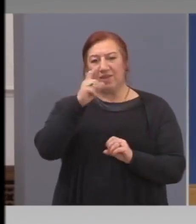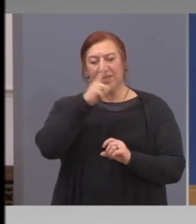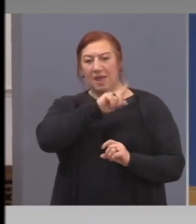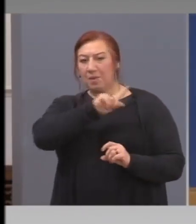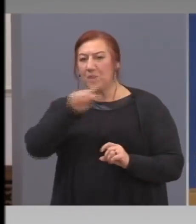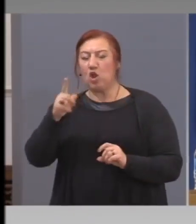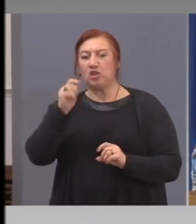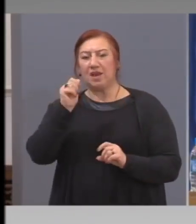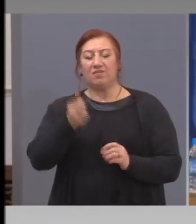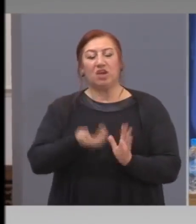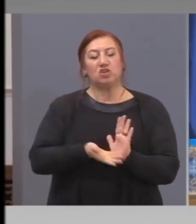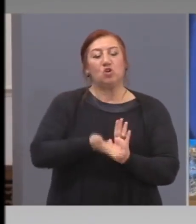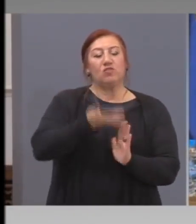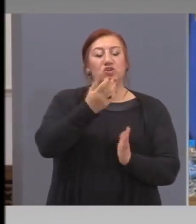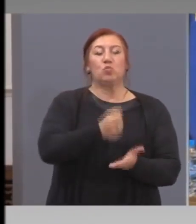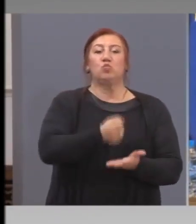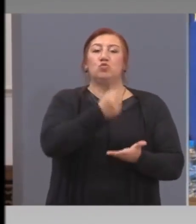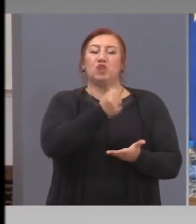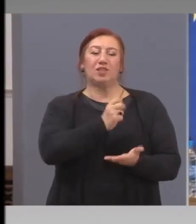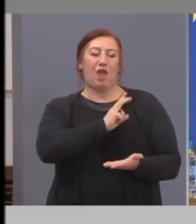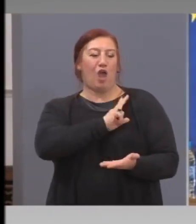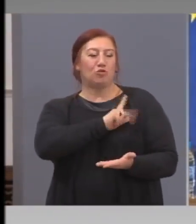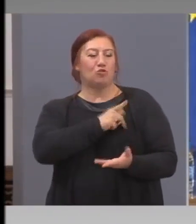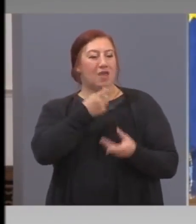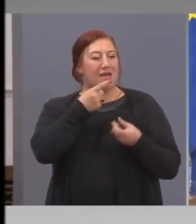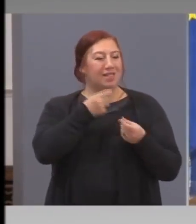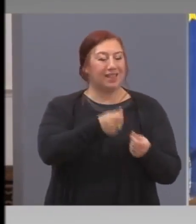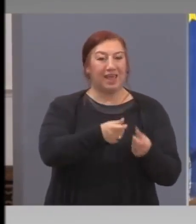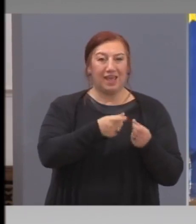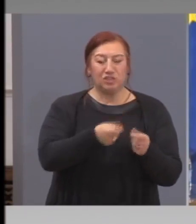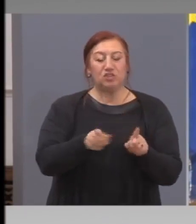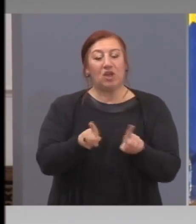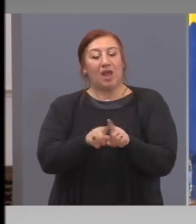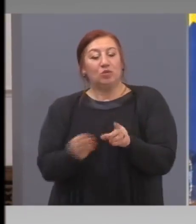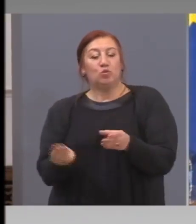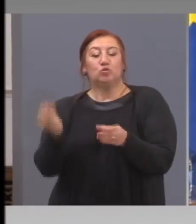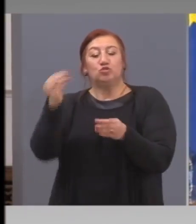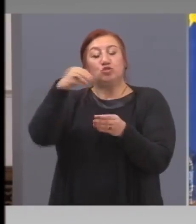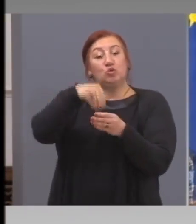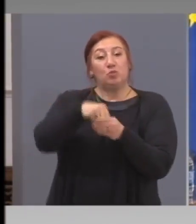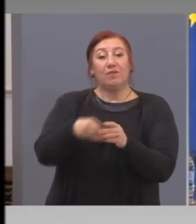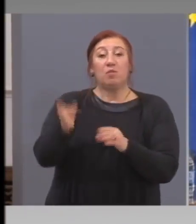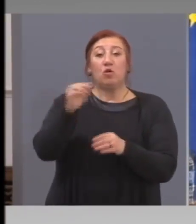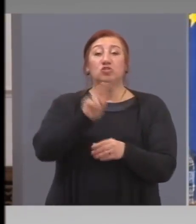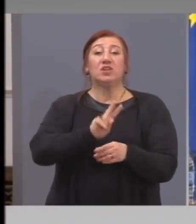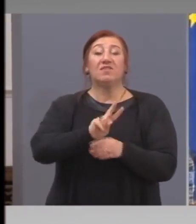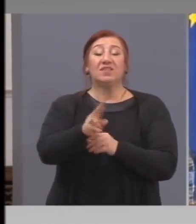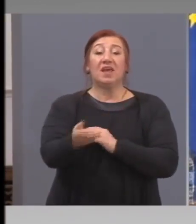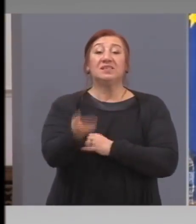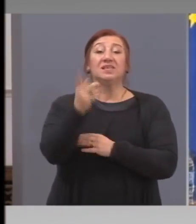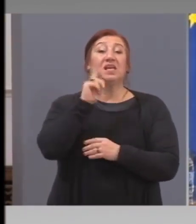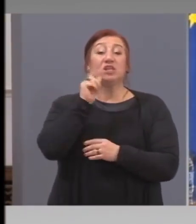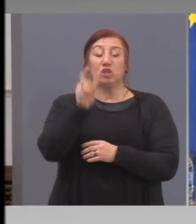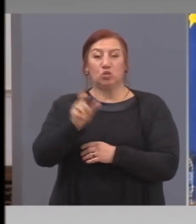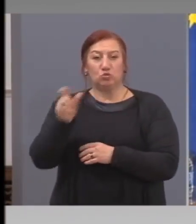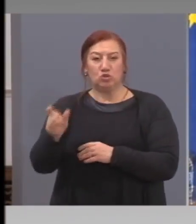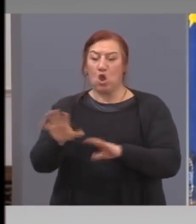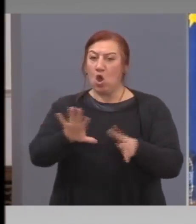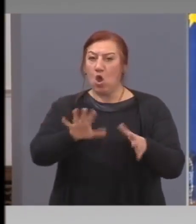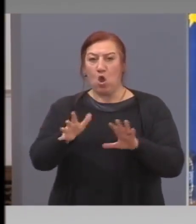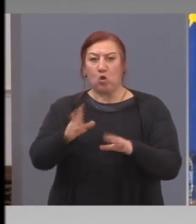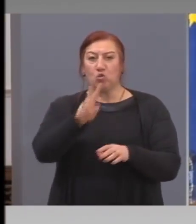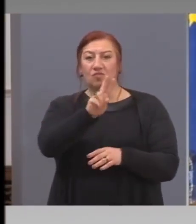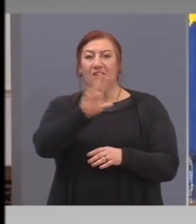патронажна грижа, като ще бъдат включени общо още 12 хиляди потребители, така че около 25 хиляди